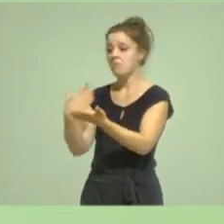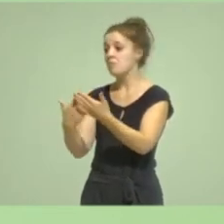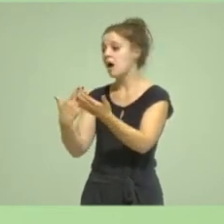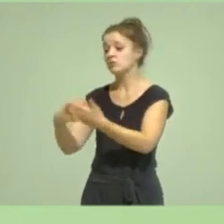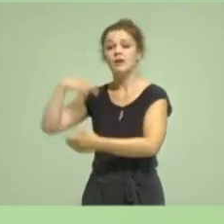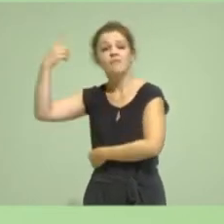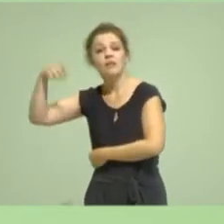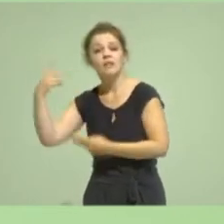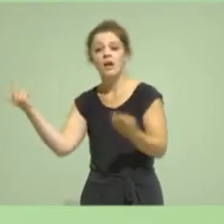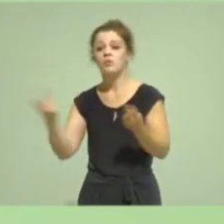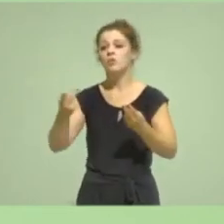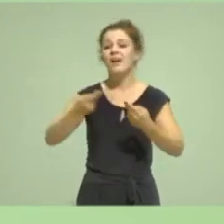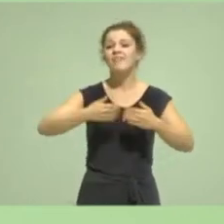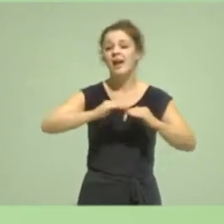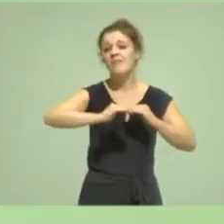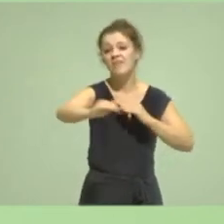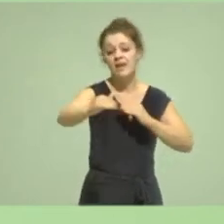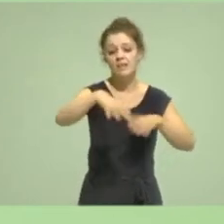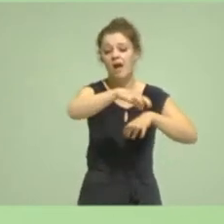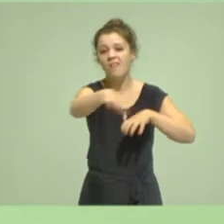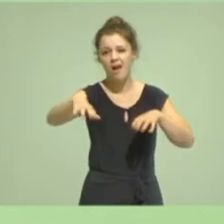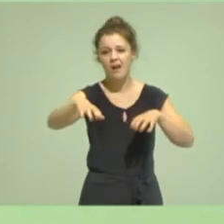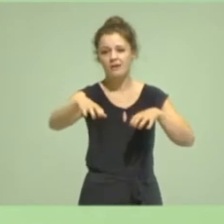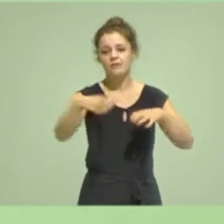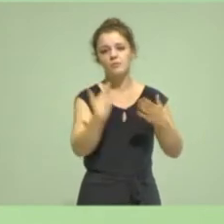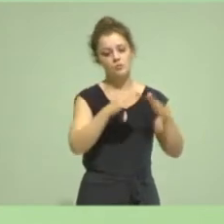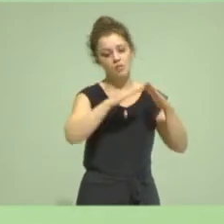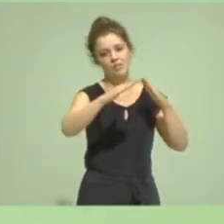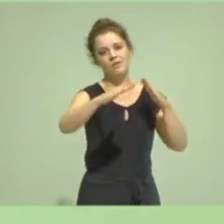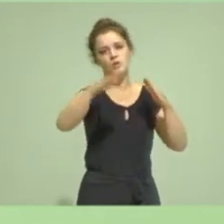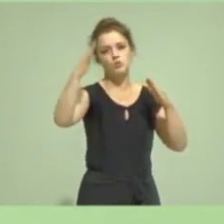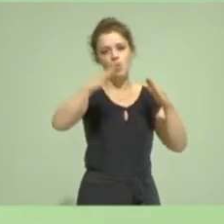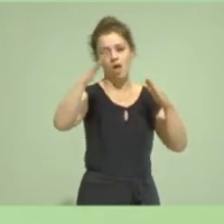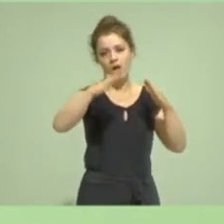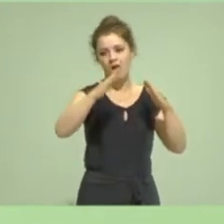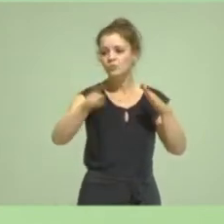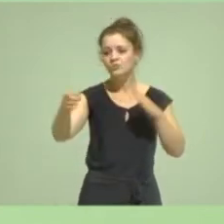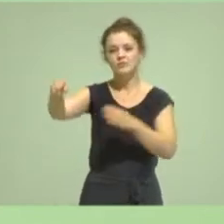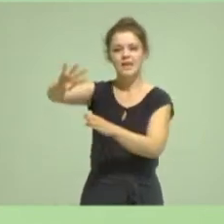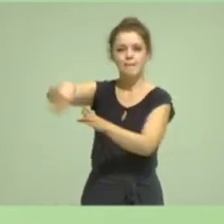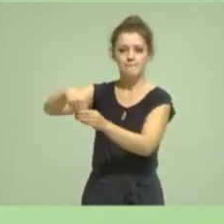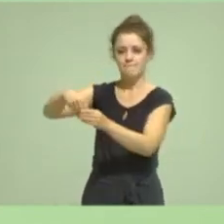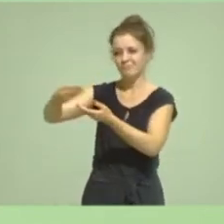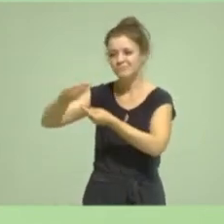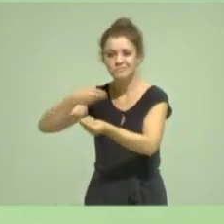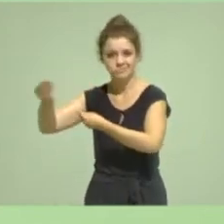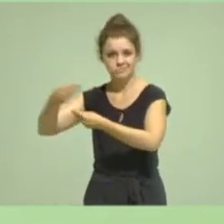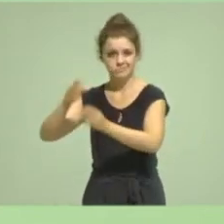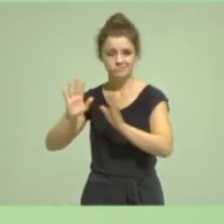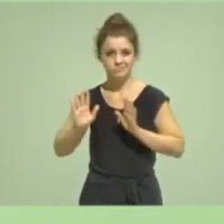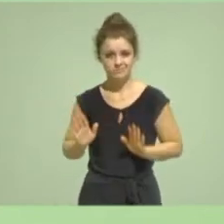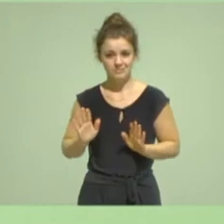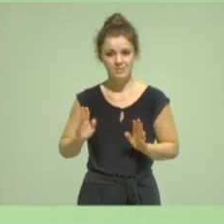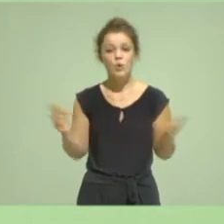Freiflächenanlagen aufstellen im Solarbereich, aber wir werden auch prüfen, was wir tun können, damit das, was wir im